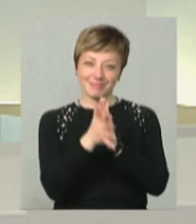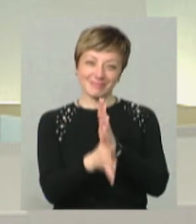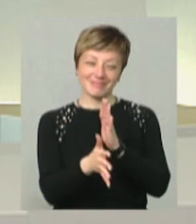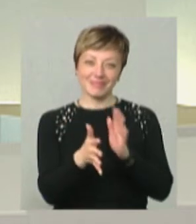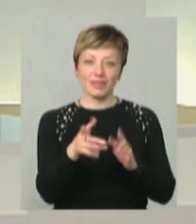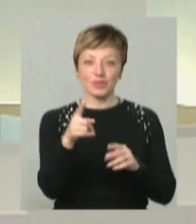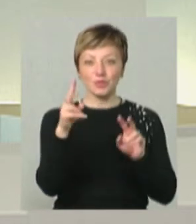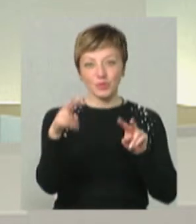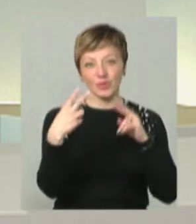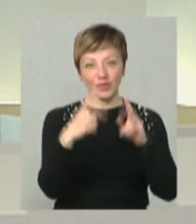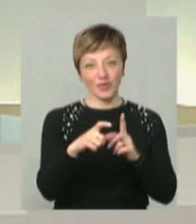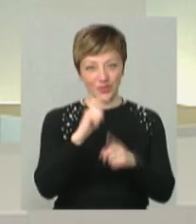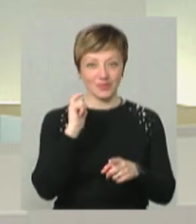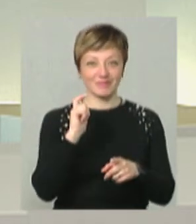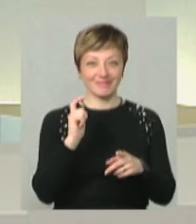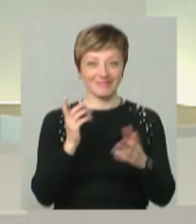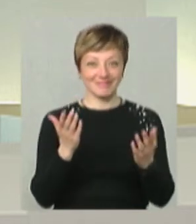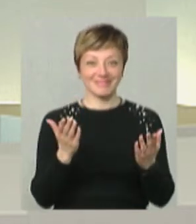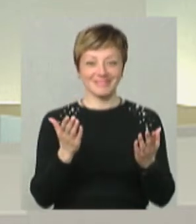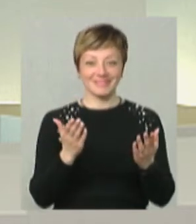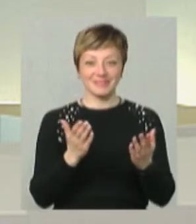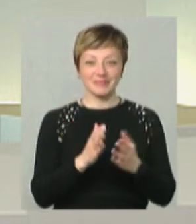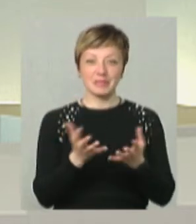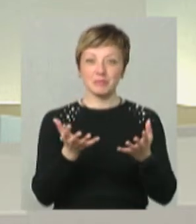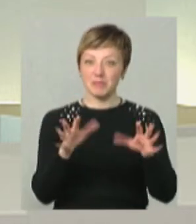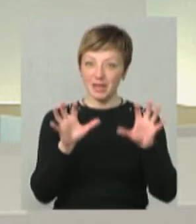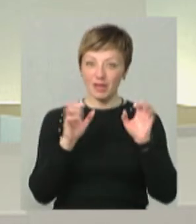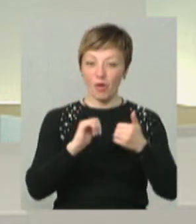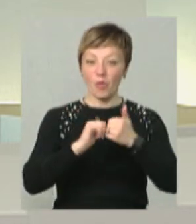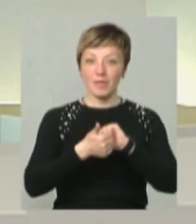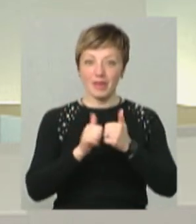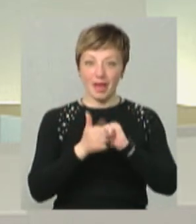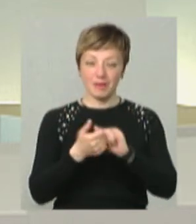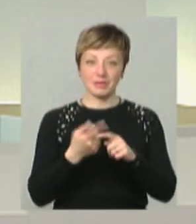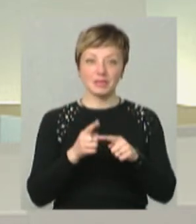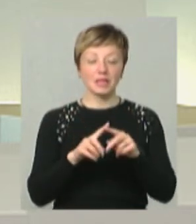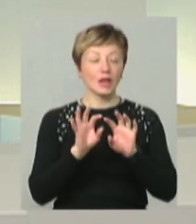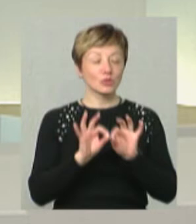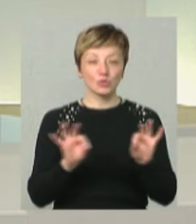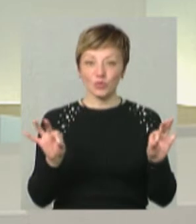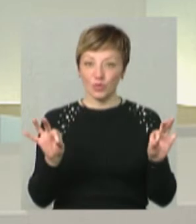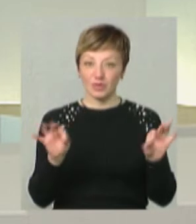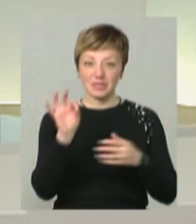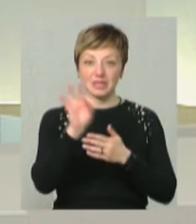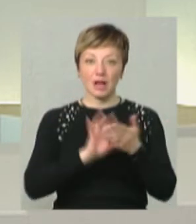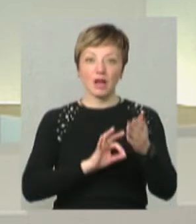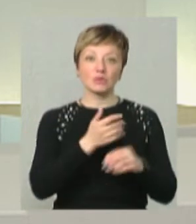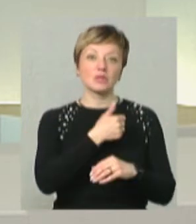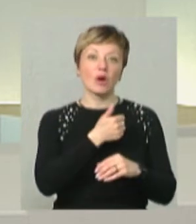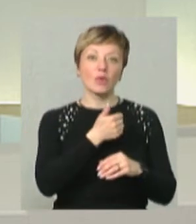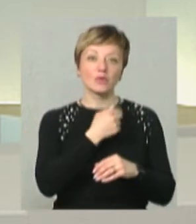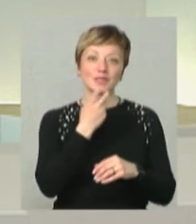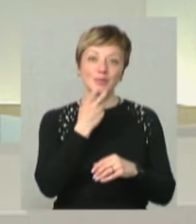пустити, а він тобі теж промінь про несприйняття. Щоб ви обмінялися цими енергіями. Це так чудово, ти зразу захочеш